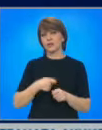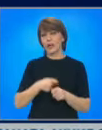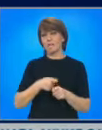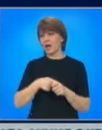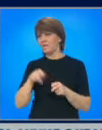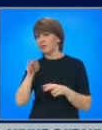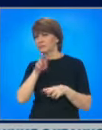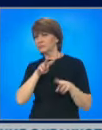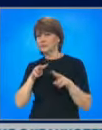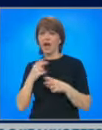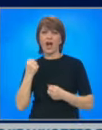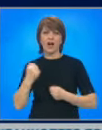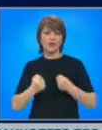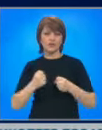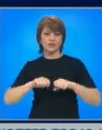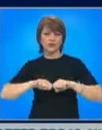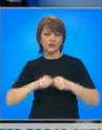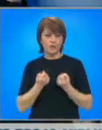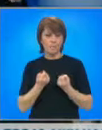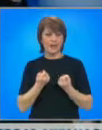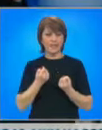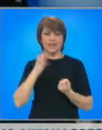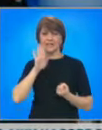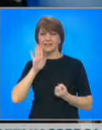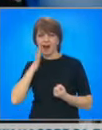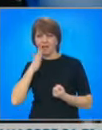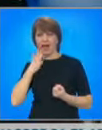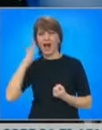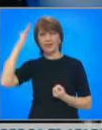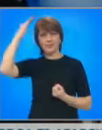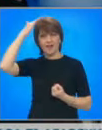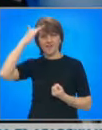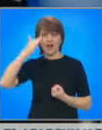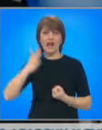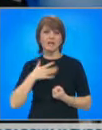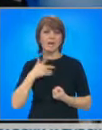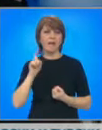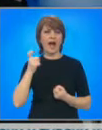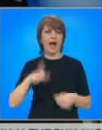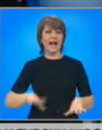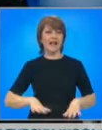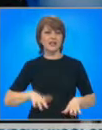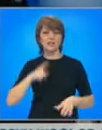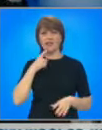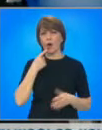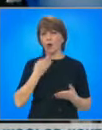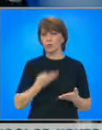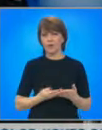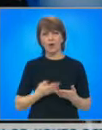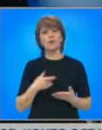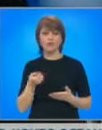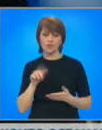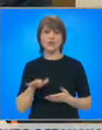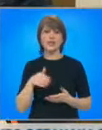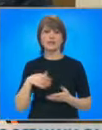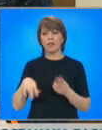чупени стъкла, тавана е смачкан целия. Имам само гражданска отговорност и смятам да се трат за правата, защото тази гражданска отговорност няма да